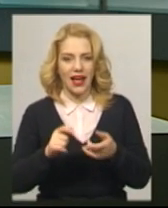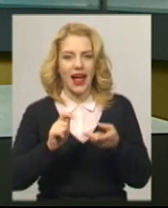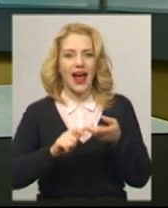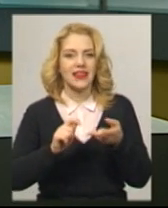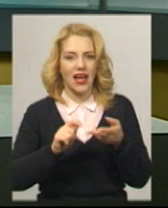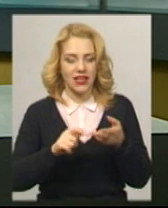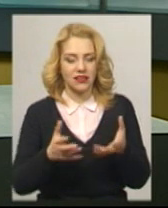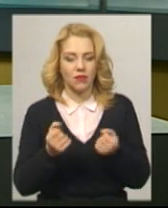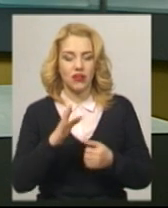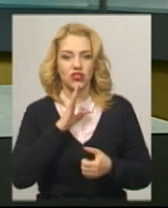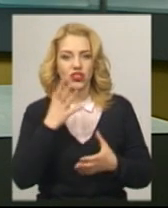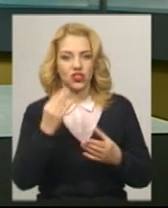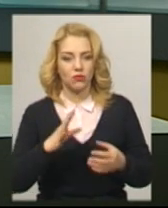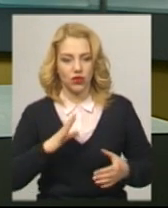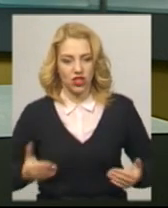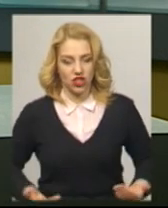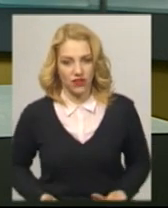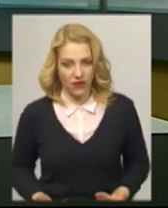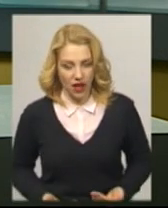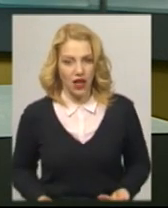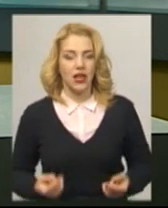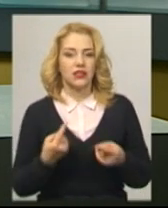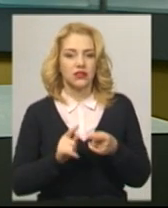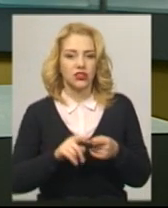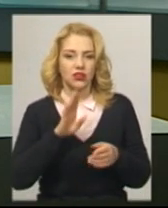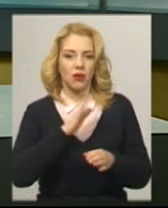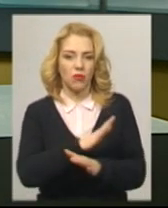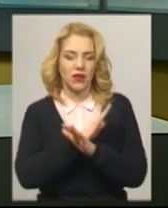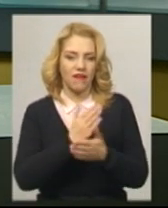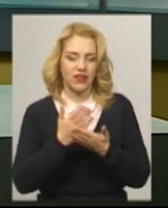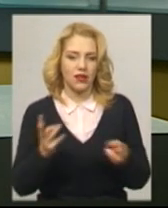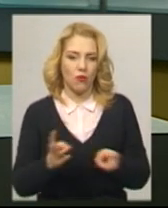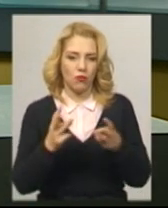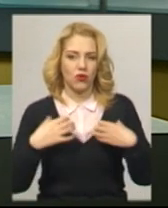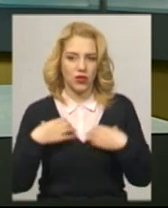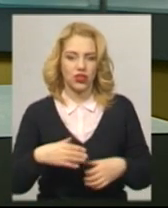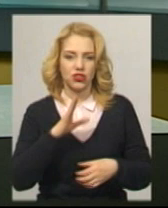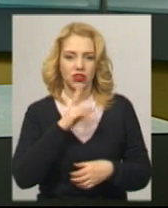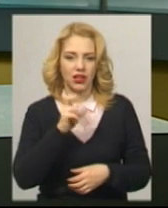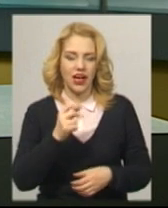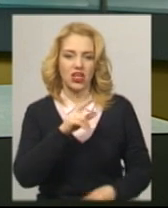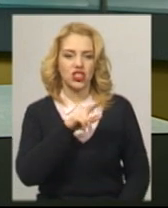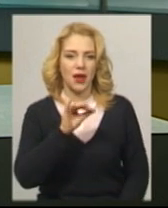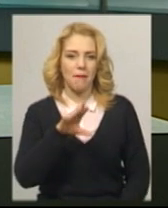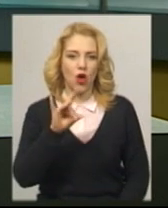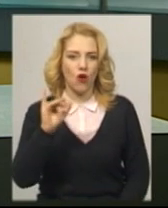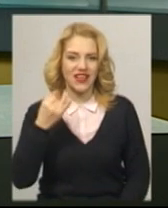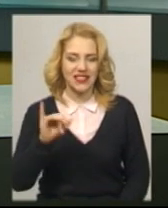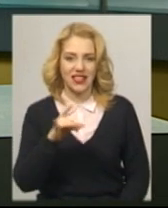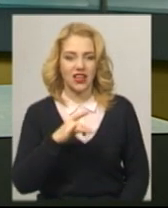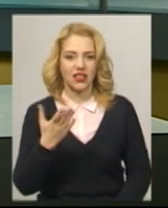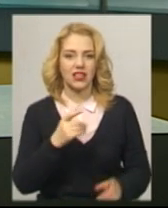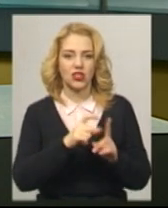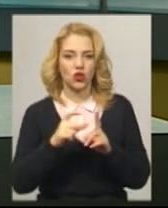пацієнтки. Жінка померла від пневмонії. Це 44-річна жителька Чеморовецького району, яка, за словами головного лікаря